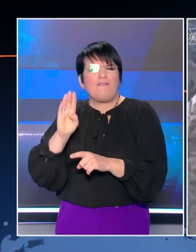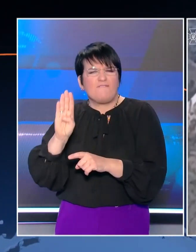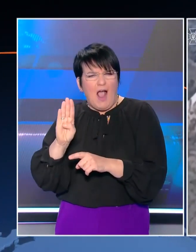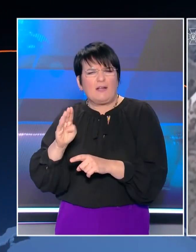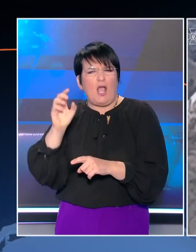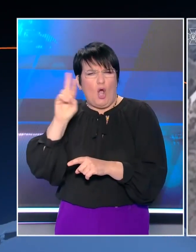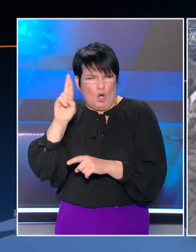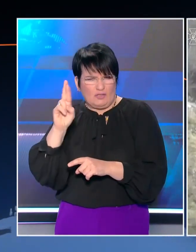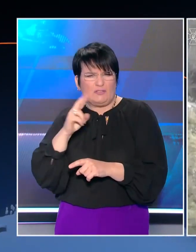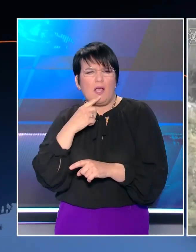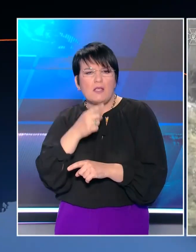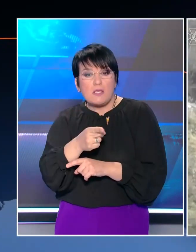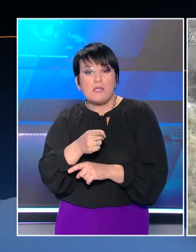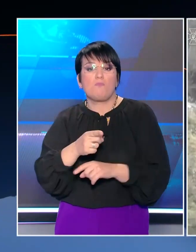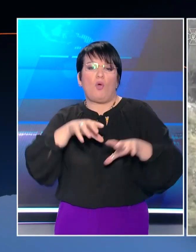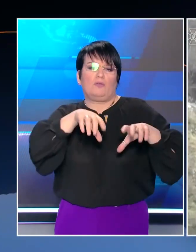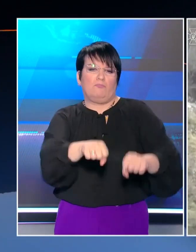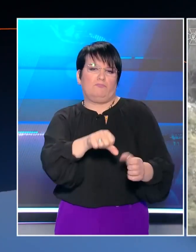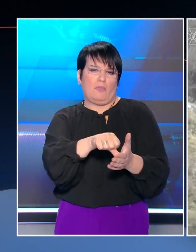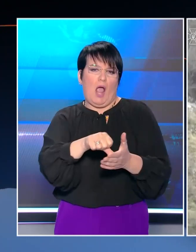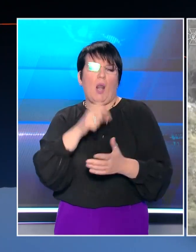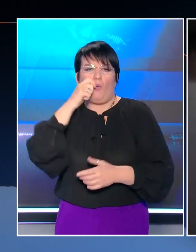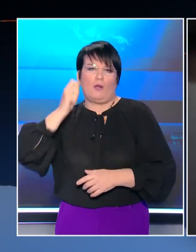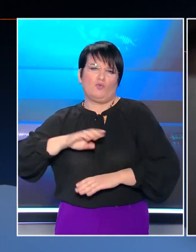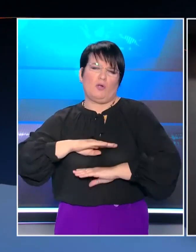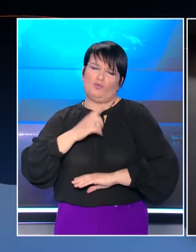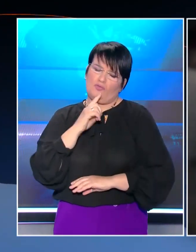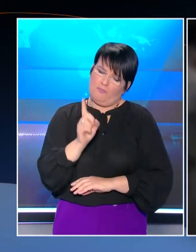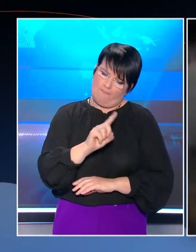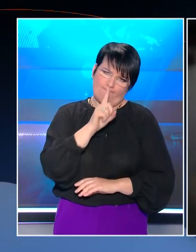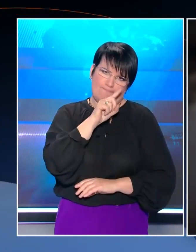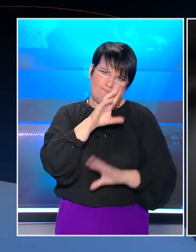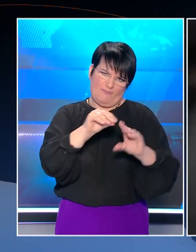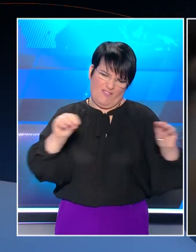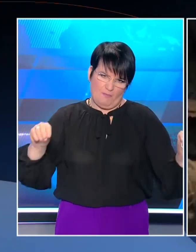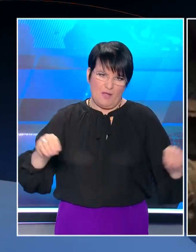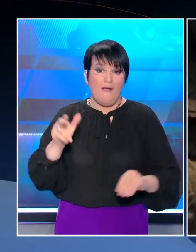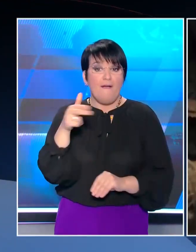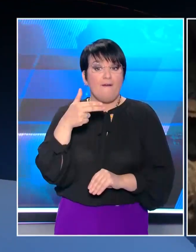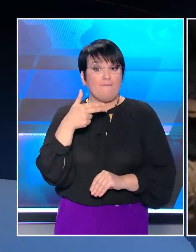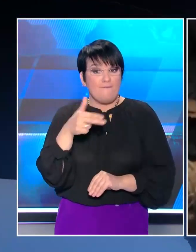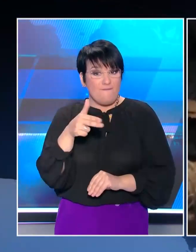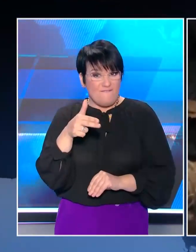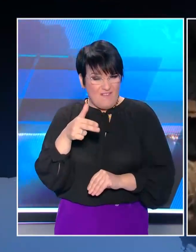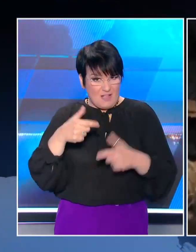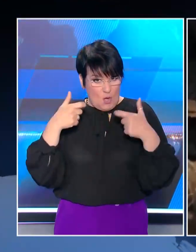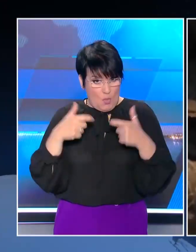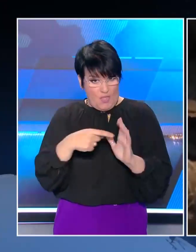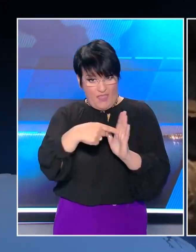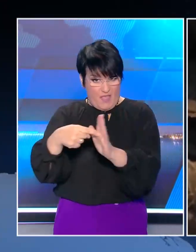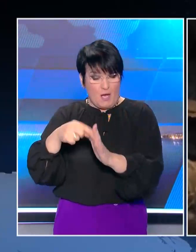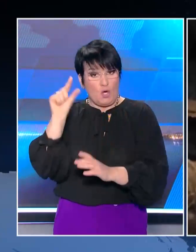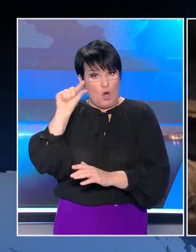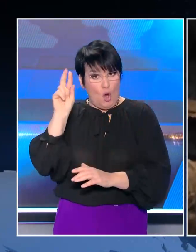καταληφθεί και τον Ουκρανικό στρατό να το διαψεύδει. Έστηση έχει προκαλέσει βίντεο όπου εμφανίζεται έξαλλος ο Ρώσος